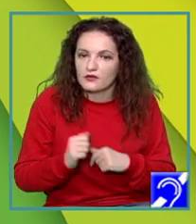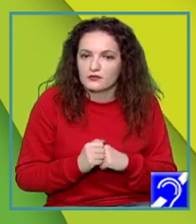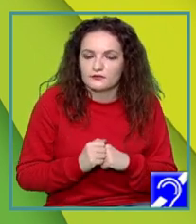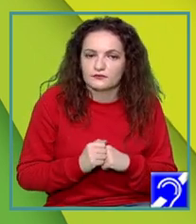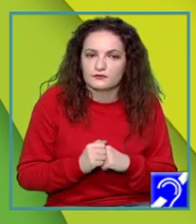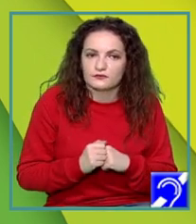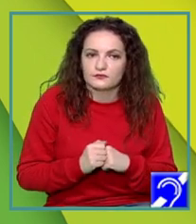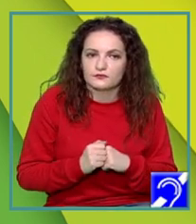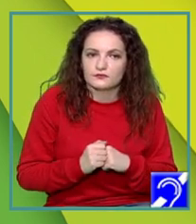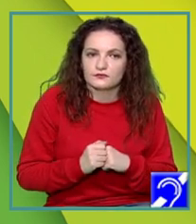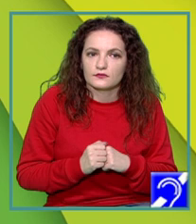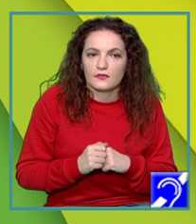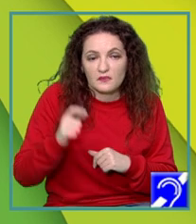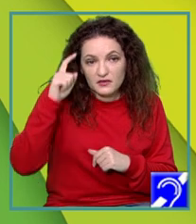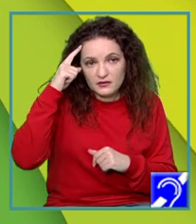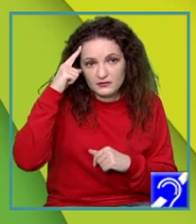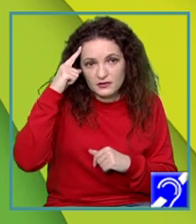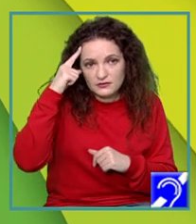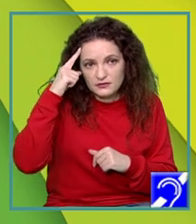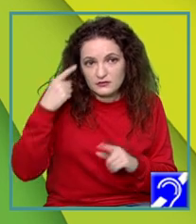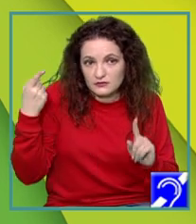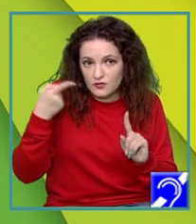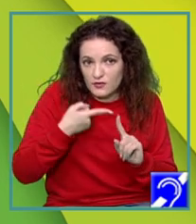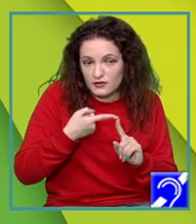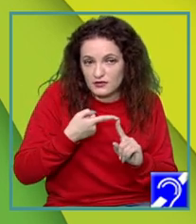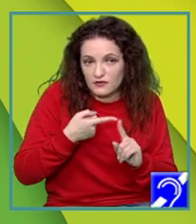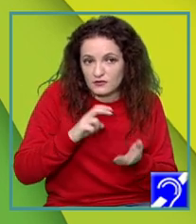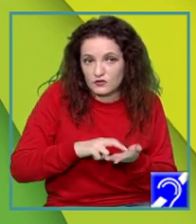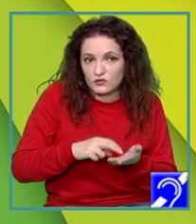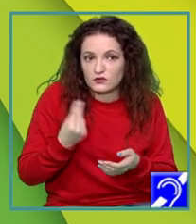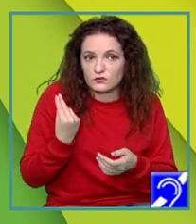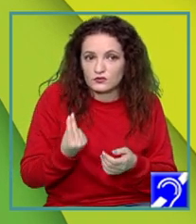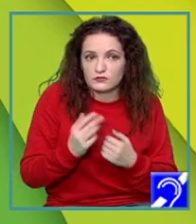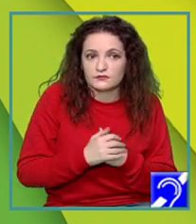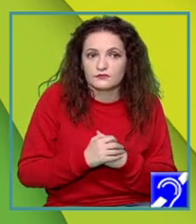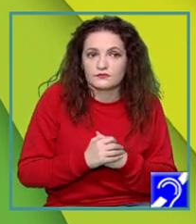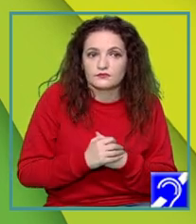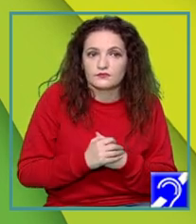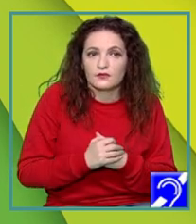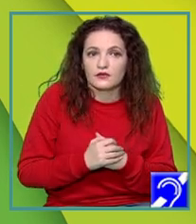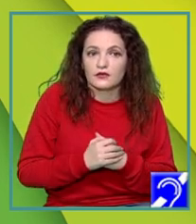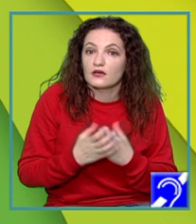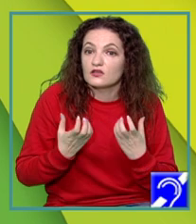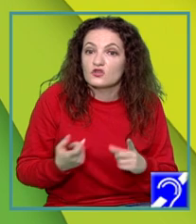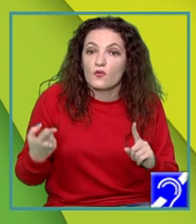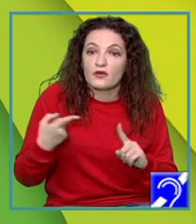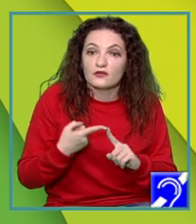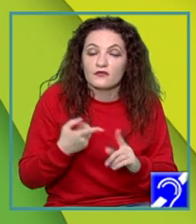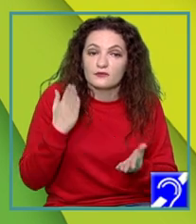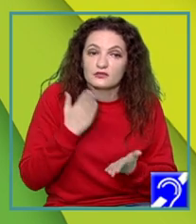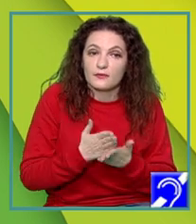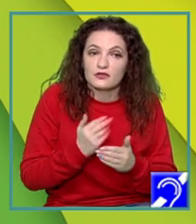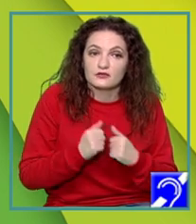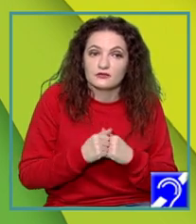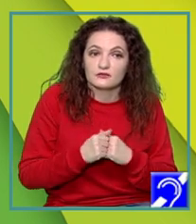Și atunci am în minte acest scop, o notă bună la examenul de evaluare națională. Ce obiective îmi propun eu pentru asta?